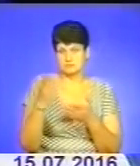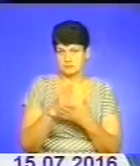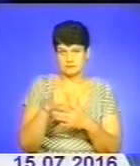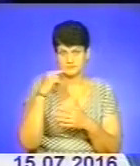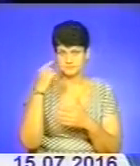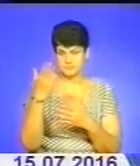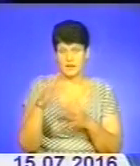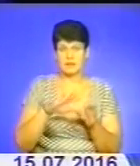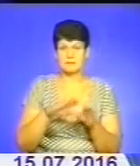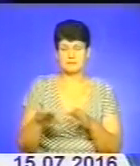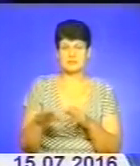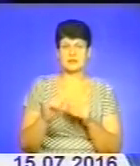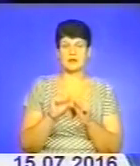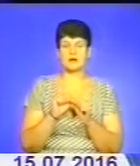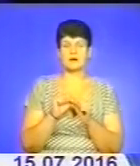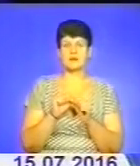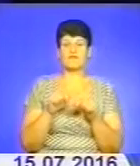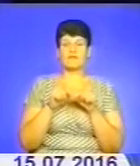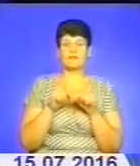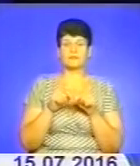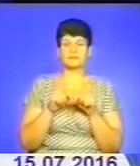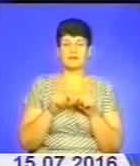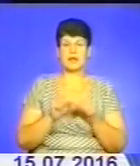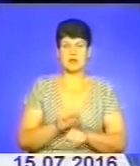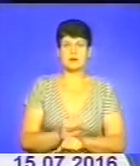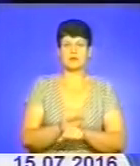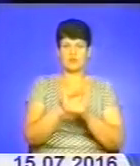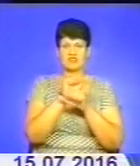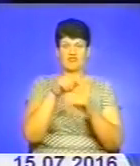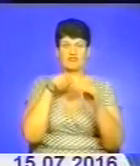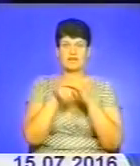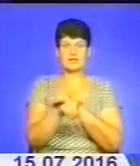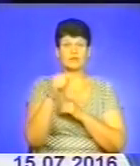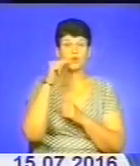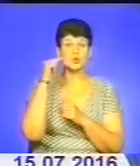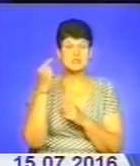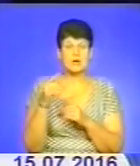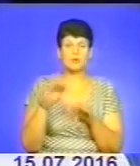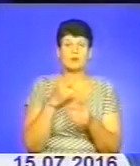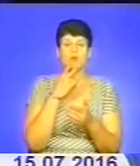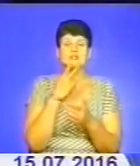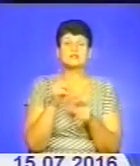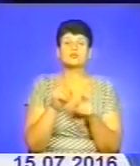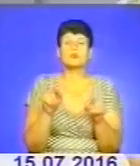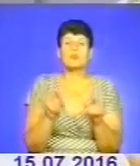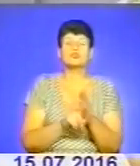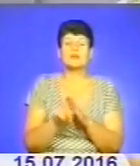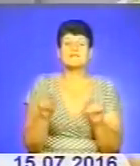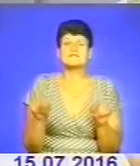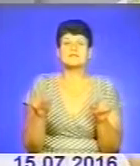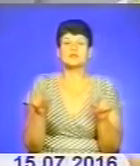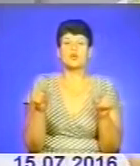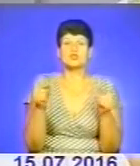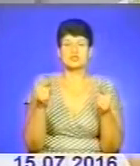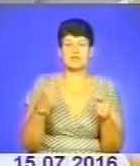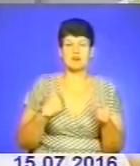революції гідності моментально штикли в Росію. Після цього показати, з чого почалося відродження армії з Криму.